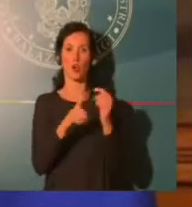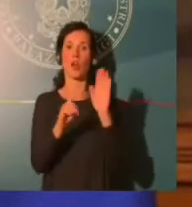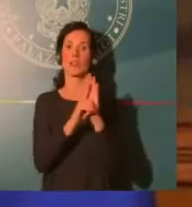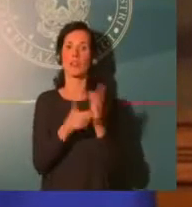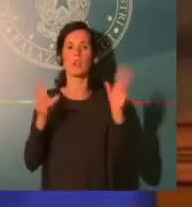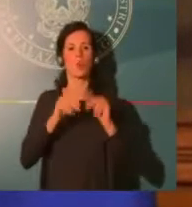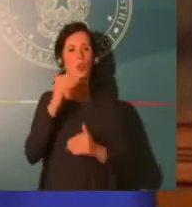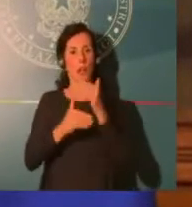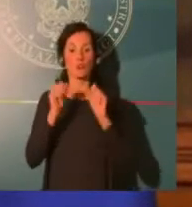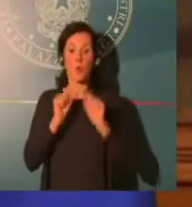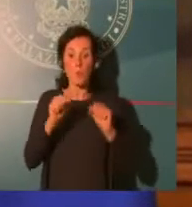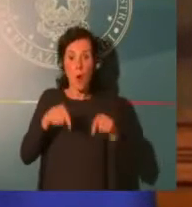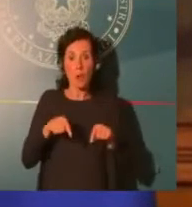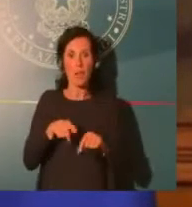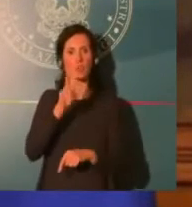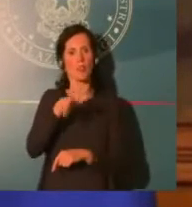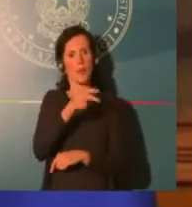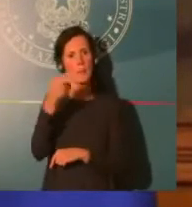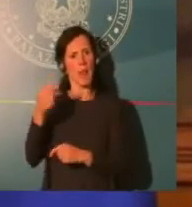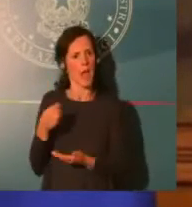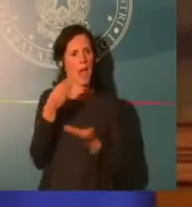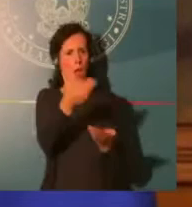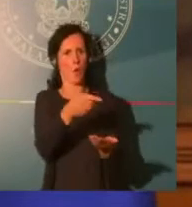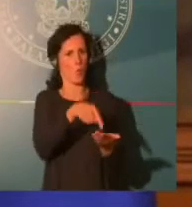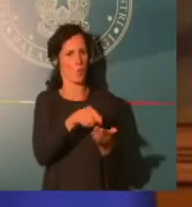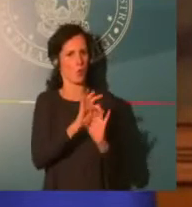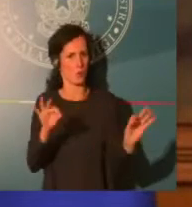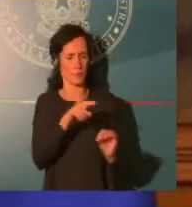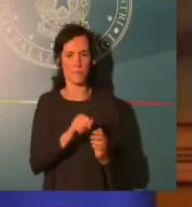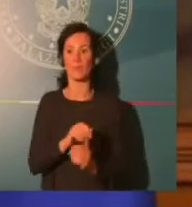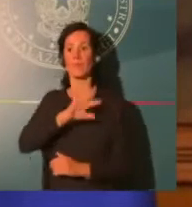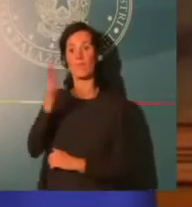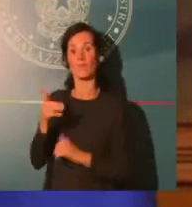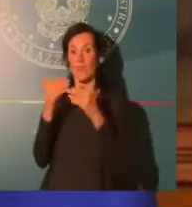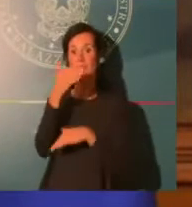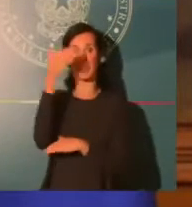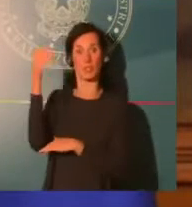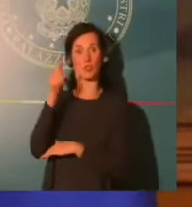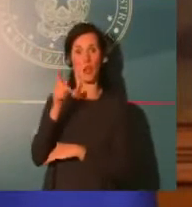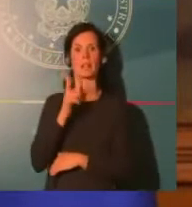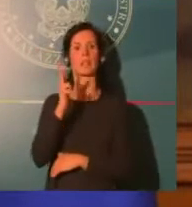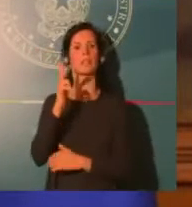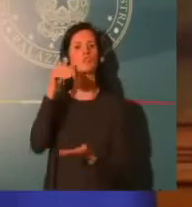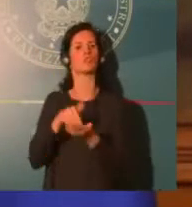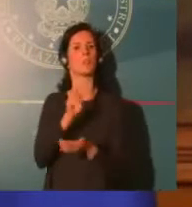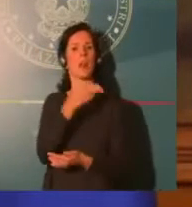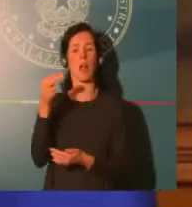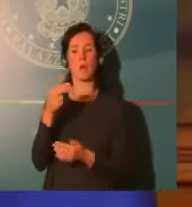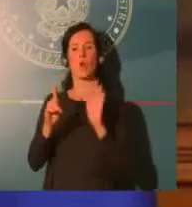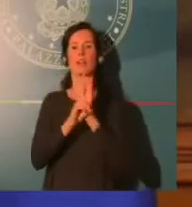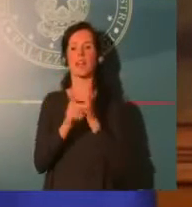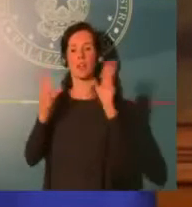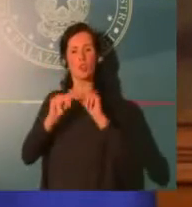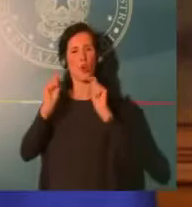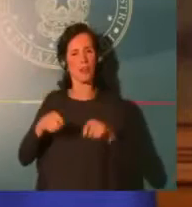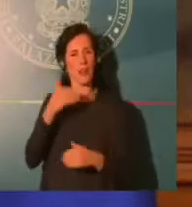.000 euro con il decreto rilancio potrà avere sino a 26.000 euro. Una piccola palestra che aveva ricevuto